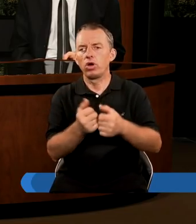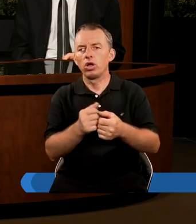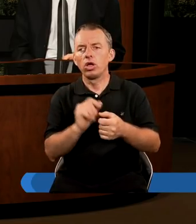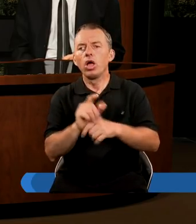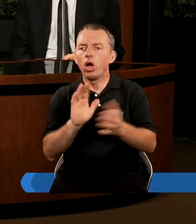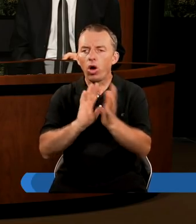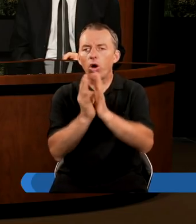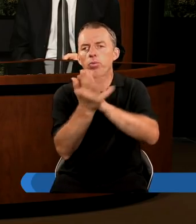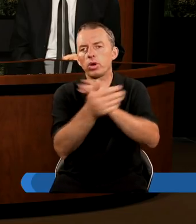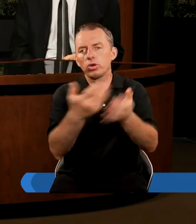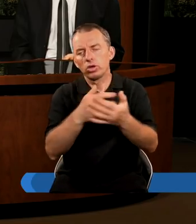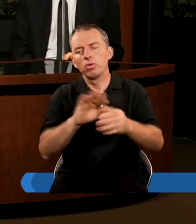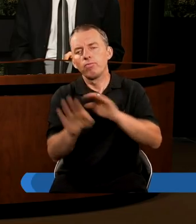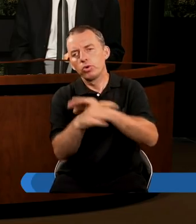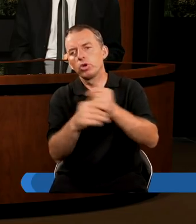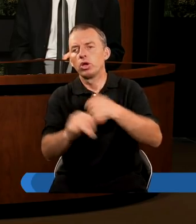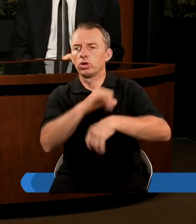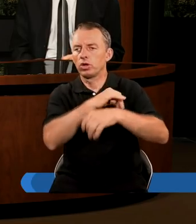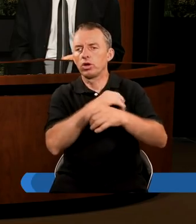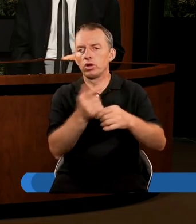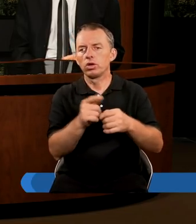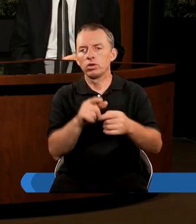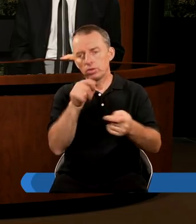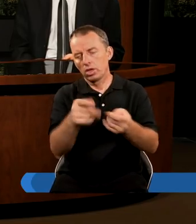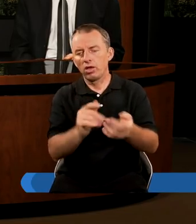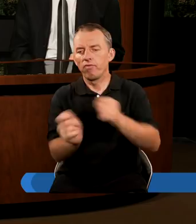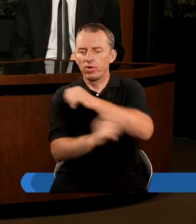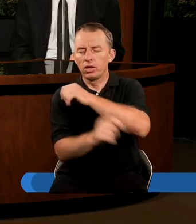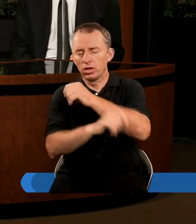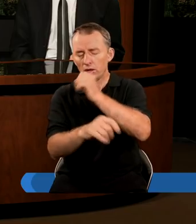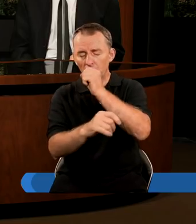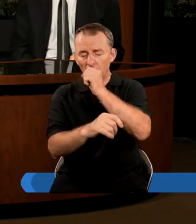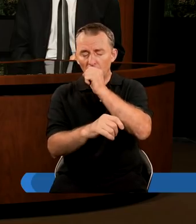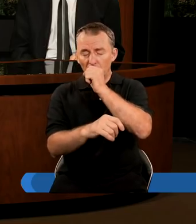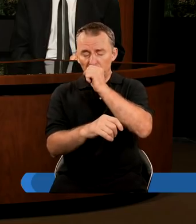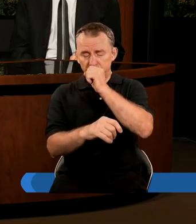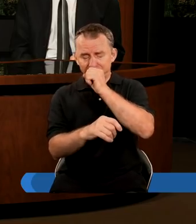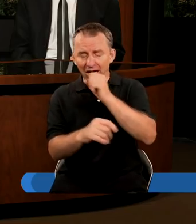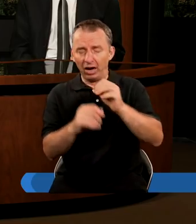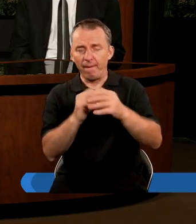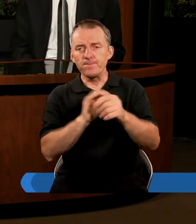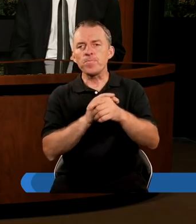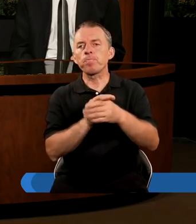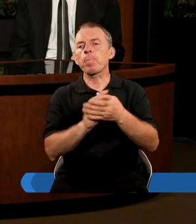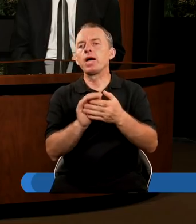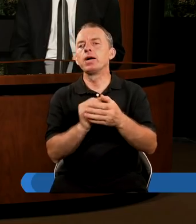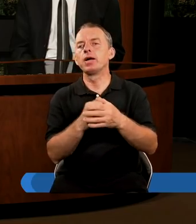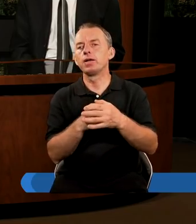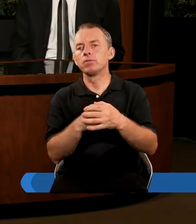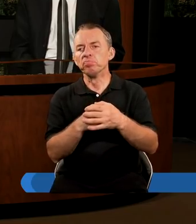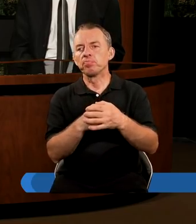aby obrócić ziemię w pustynię, a grzeszników z niej wytępić. To trudno byłoby to nazwać dobrą nowiną.